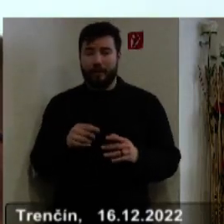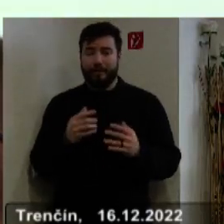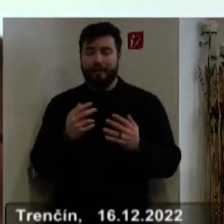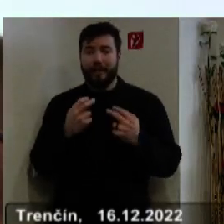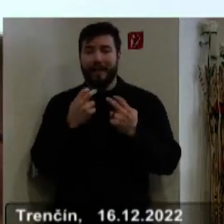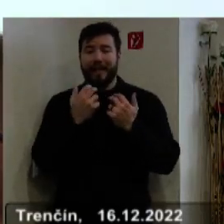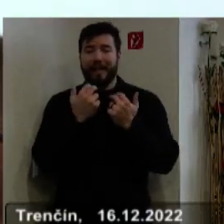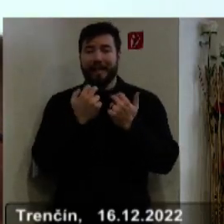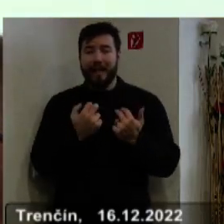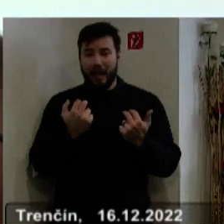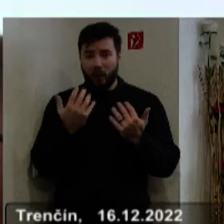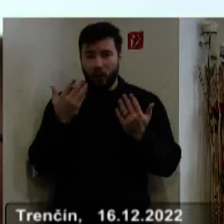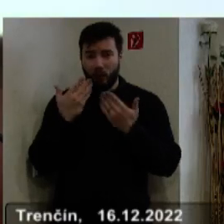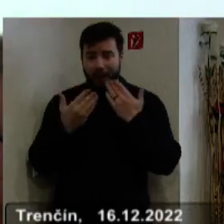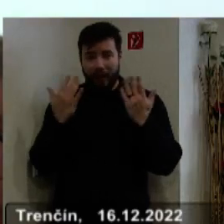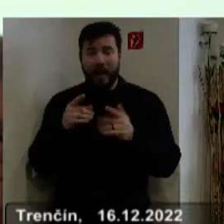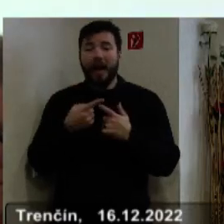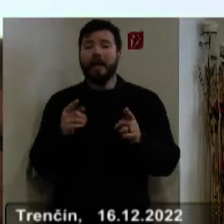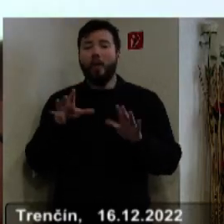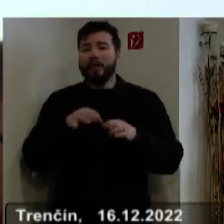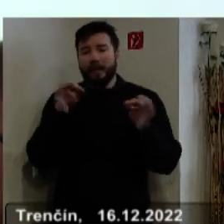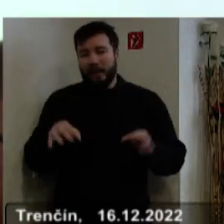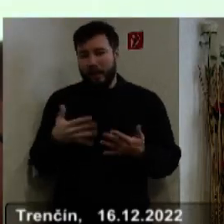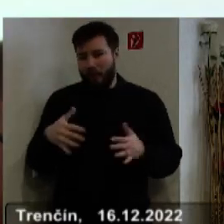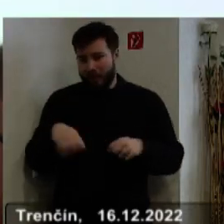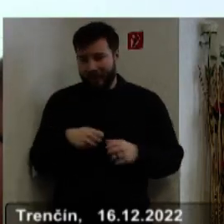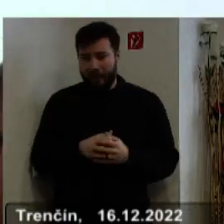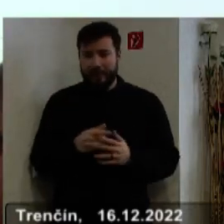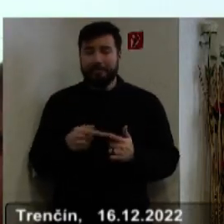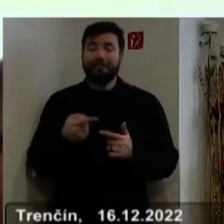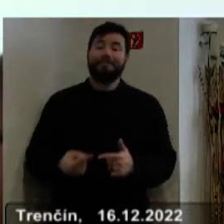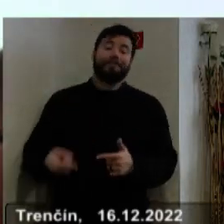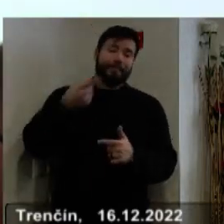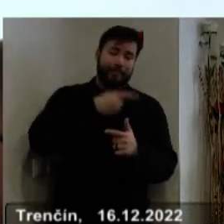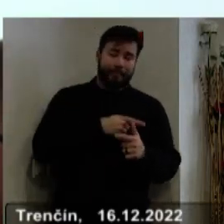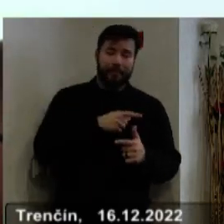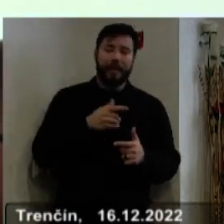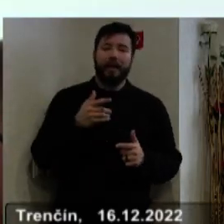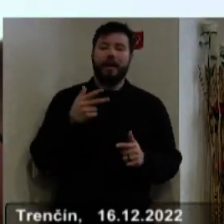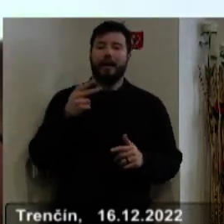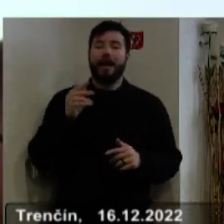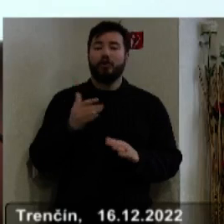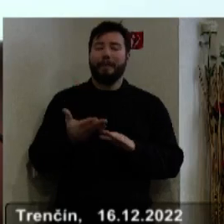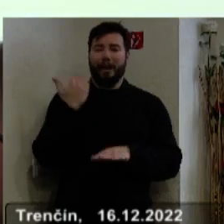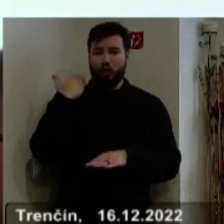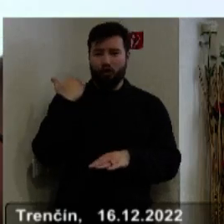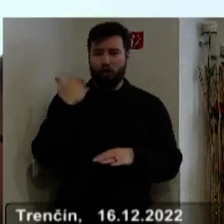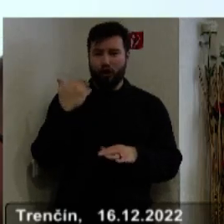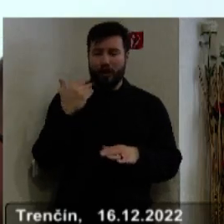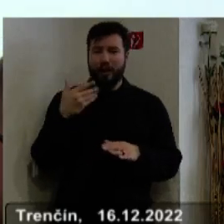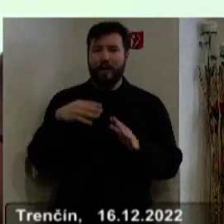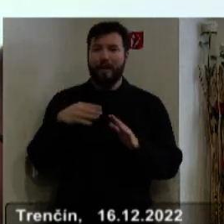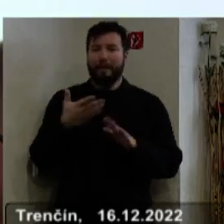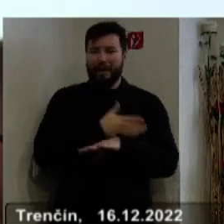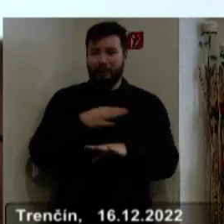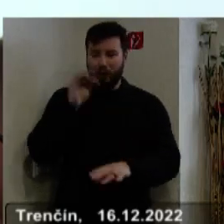príjmané iné uznesenia. Čo sa týka predchádzajúceho poslednúho zasadnutia predchádzajúceho zastupiteľstva, tam boli